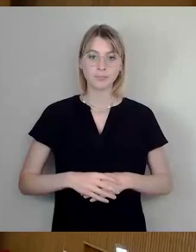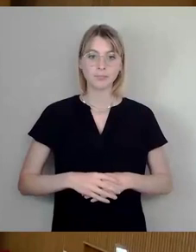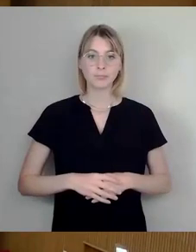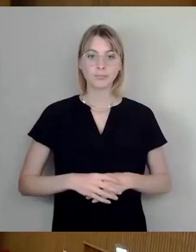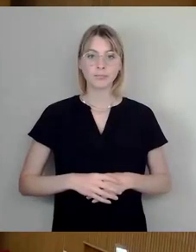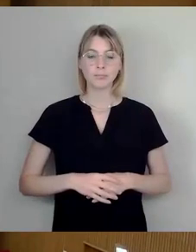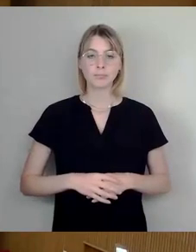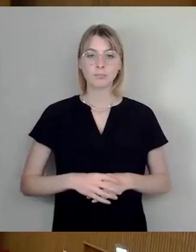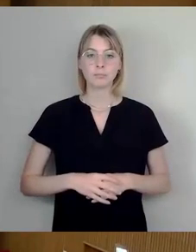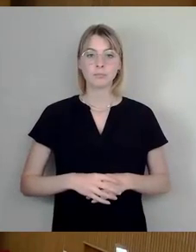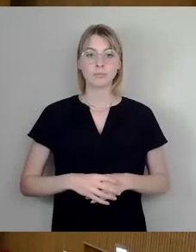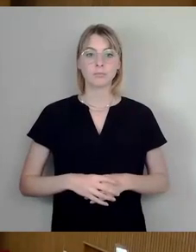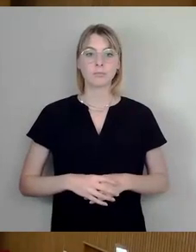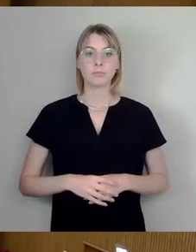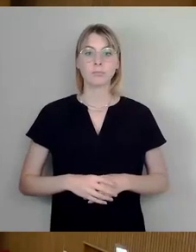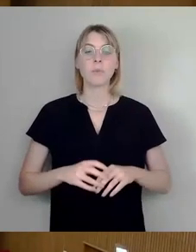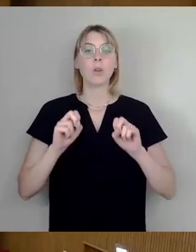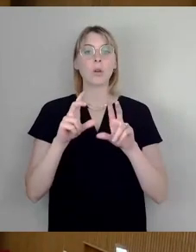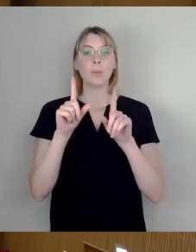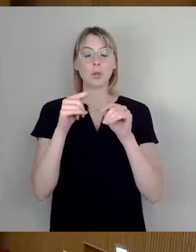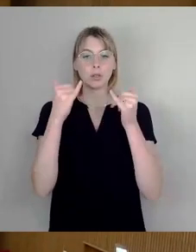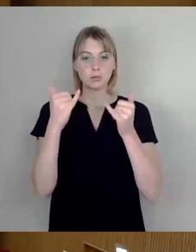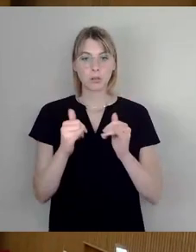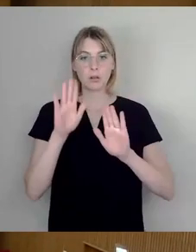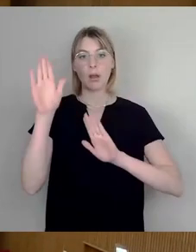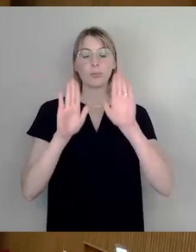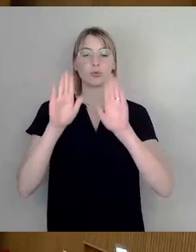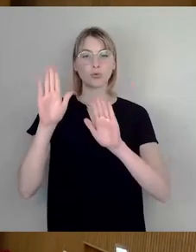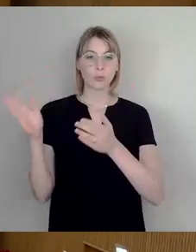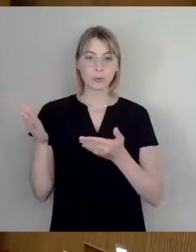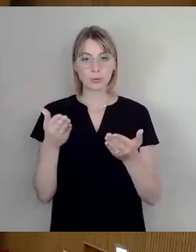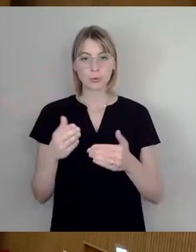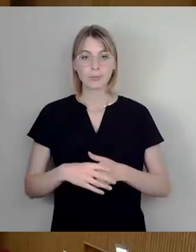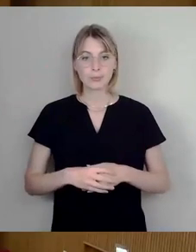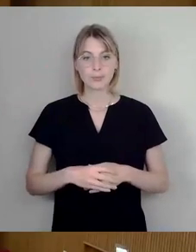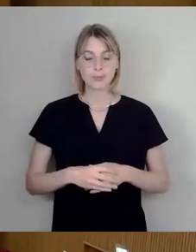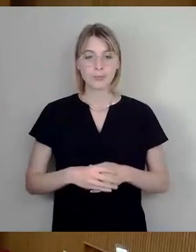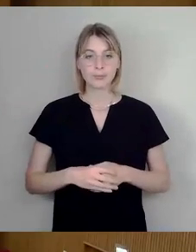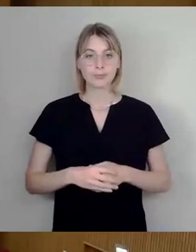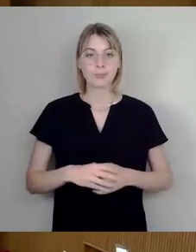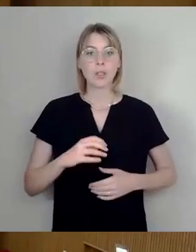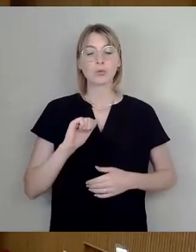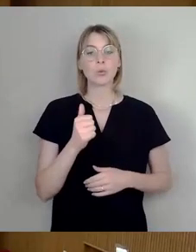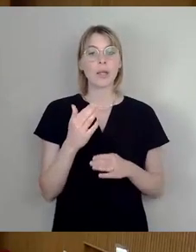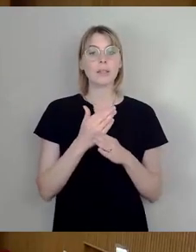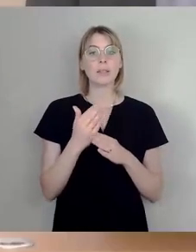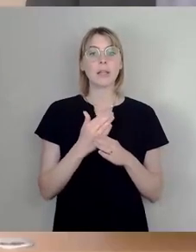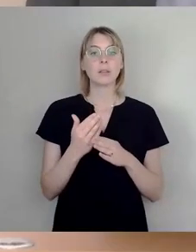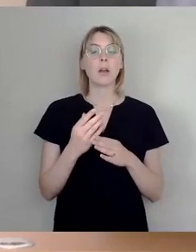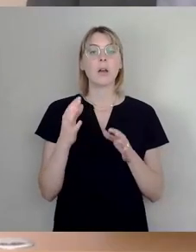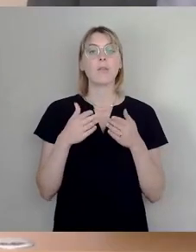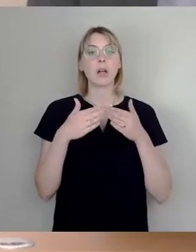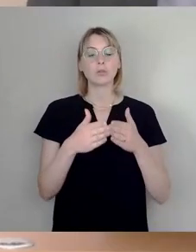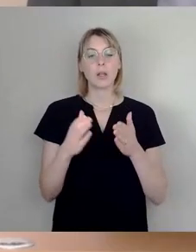Okay, dann kommen wir zur Abstimmung. Ich würde zunächst den interfraktionellen Ersetzungsantrag